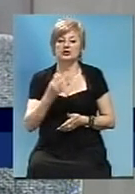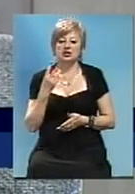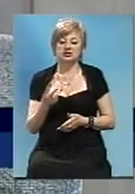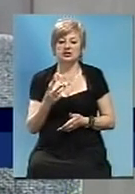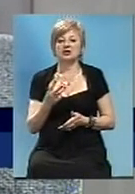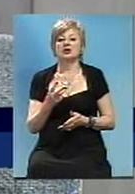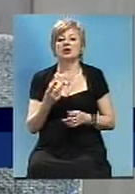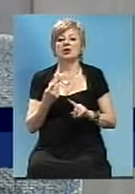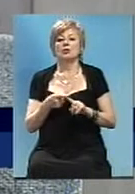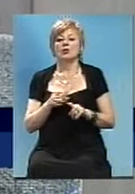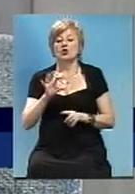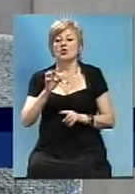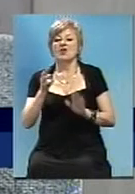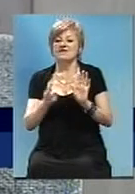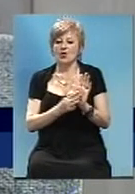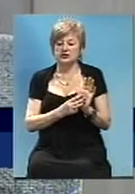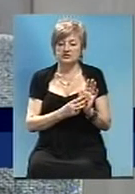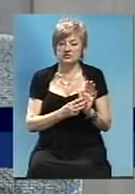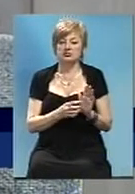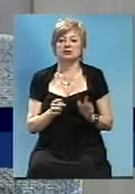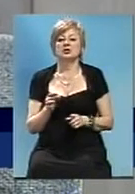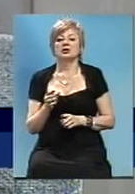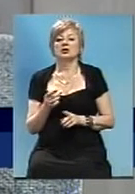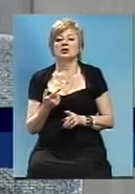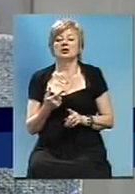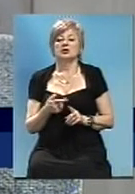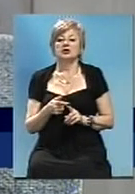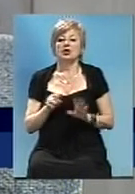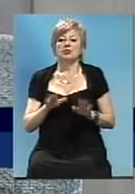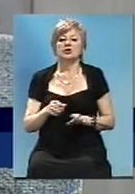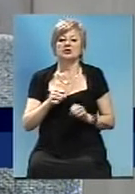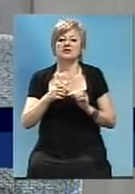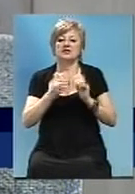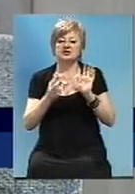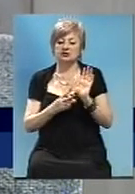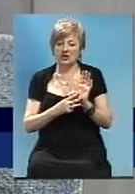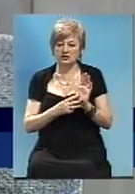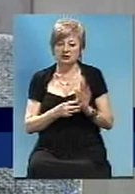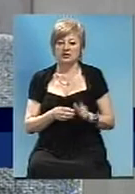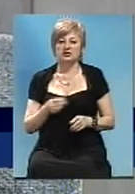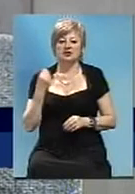об'єкти по Н-08 і це об'єкт по М-18 в місті Запорож'я